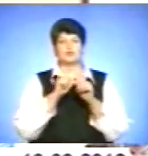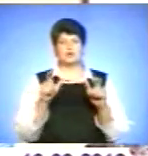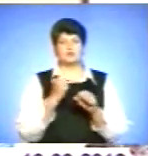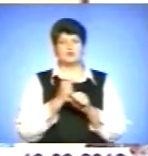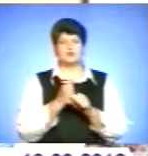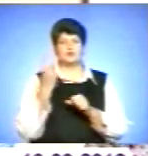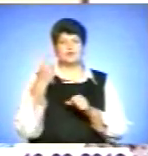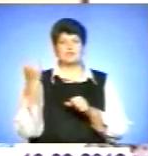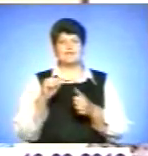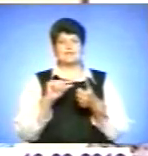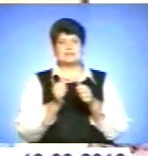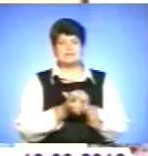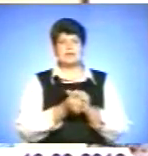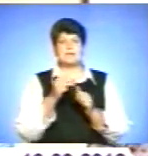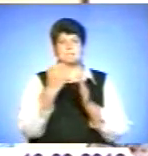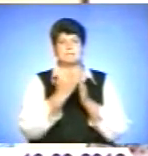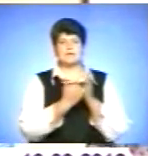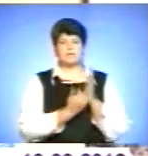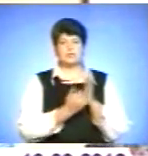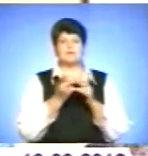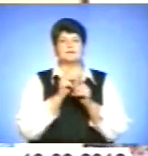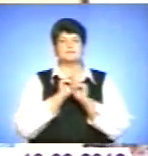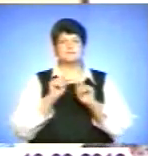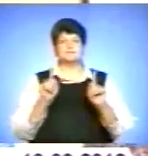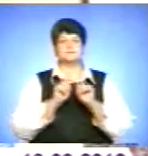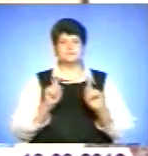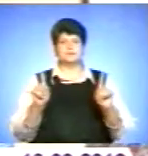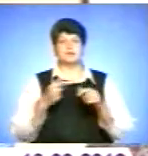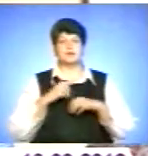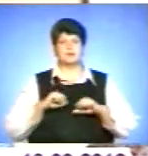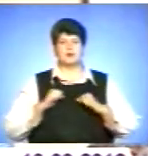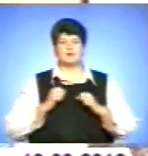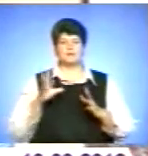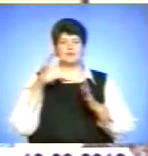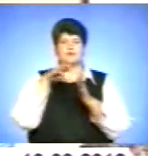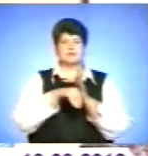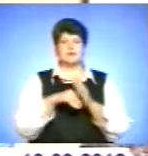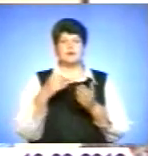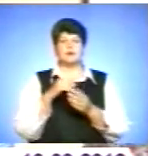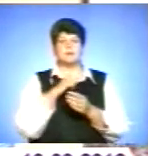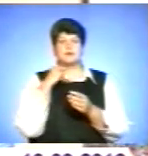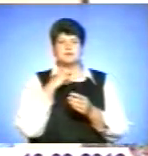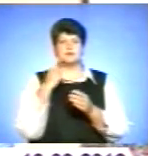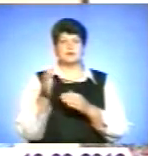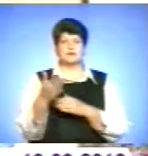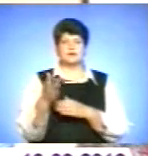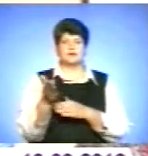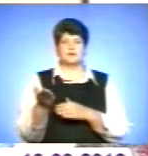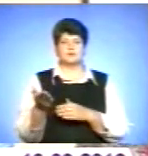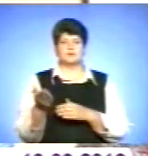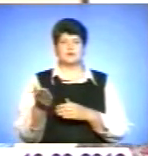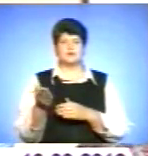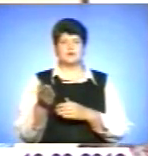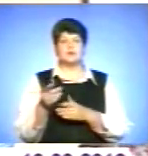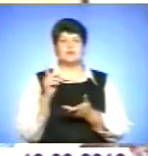змінне меню, яке є надзвичайно різноманітне. Ми намагаємося увести до меню і міцнє, і роборитні страви в воді, і